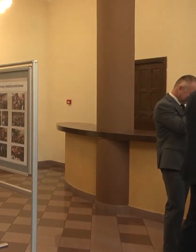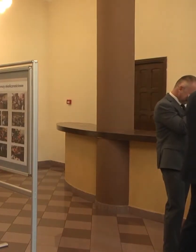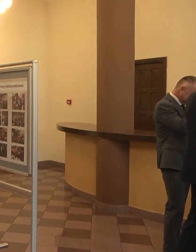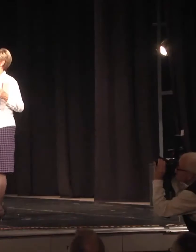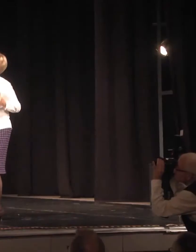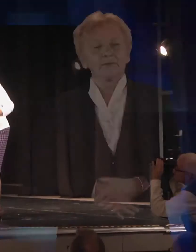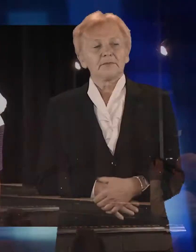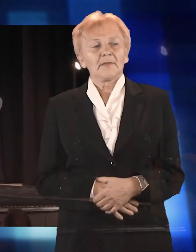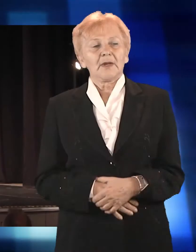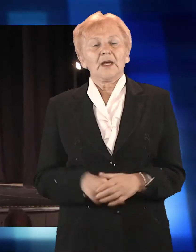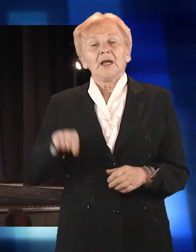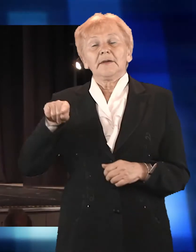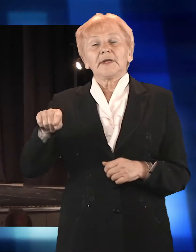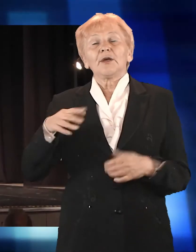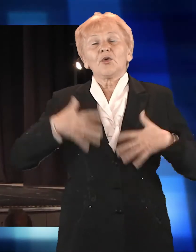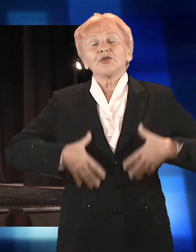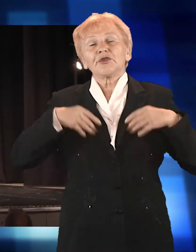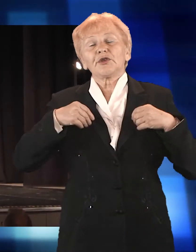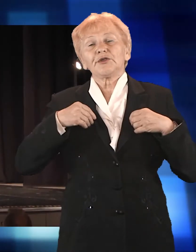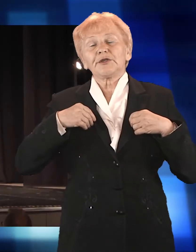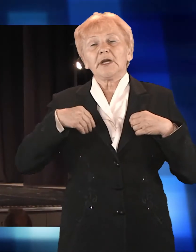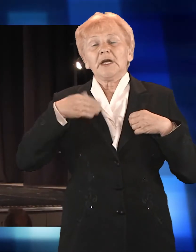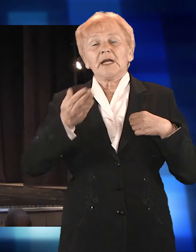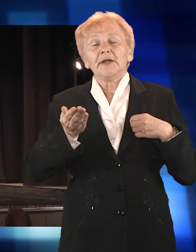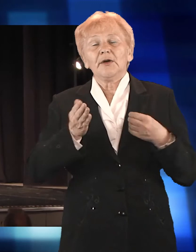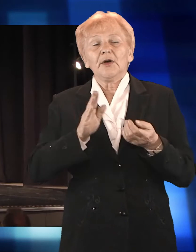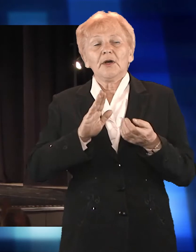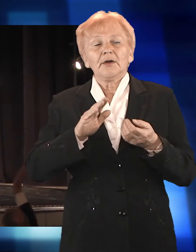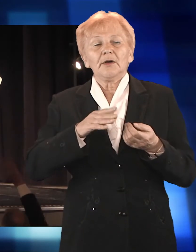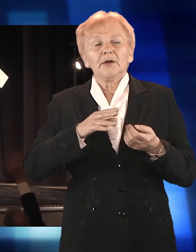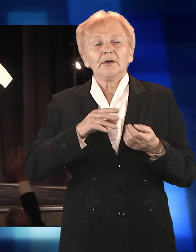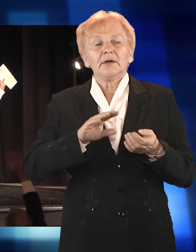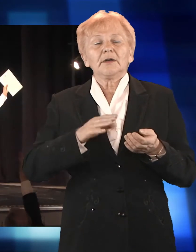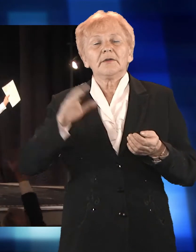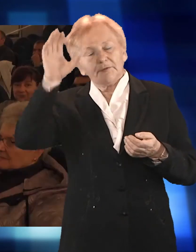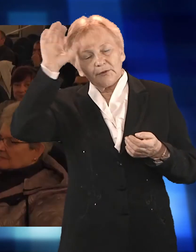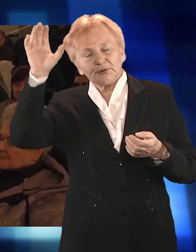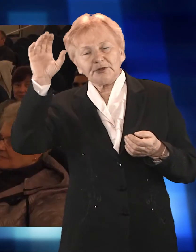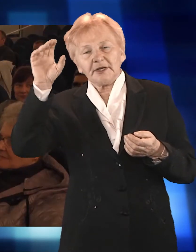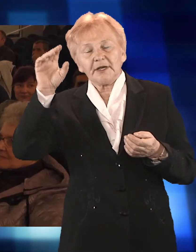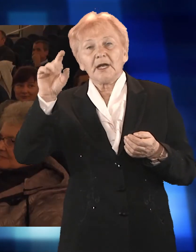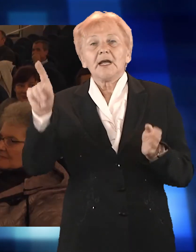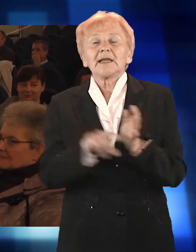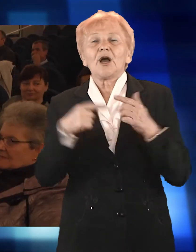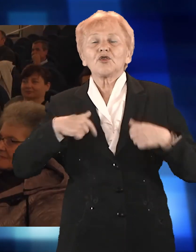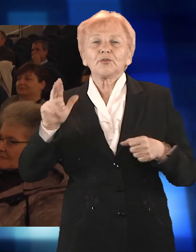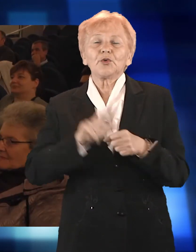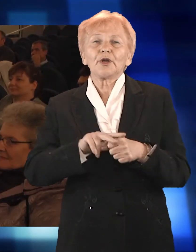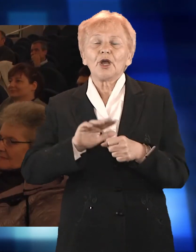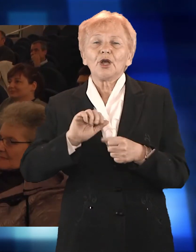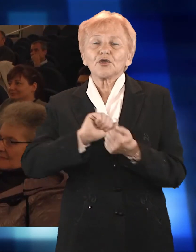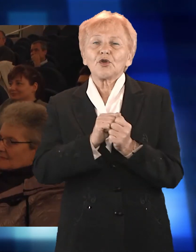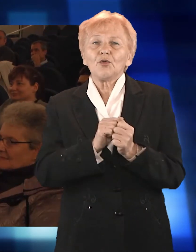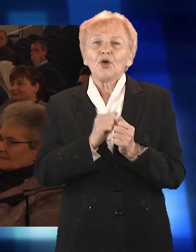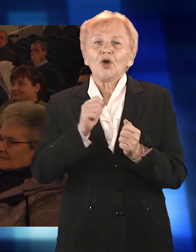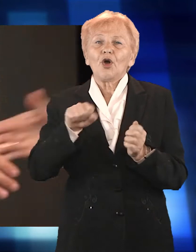Podczas uroczystości wyróżniono osoby działające w związku nieprzerwanie od ponad 50 lat. Specjalne wyróżnienia otrzymali